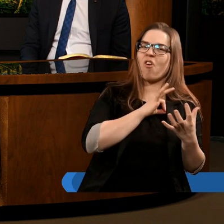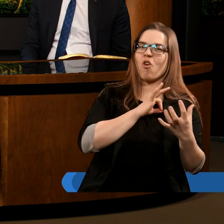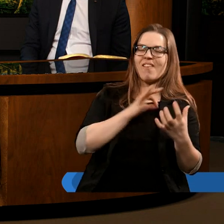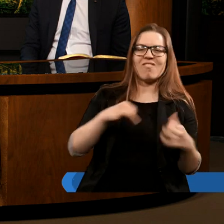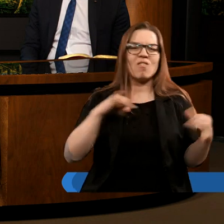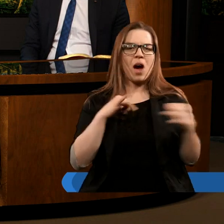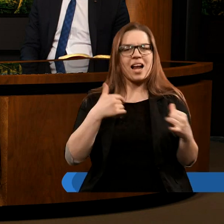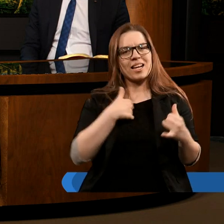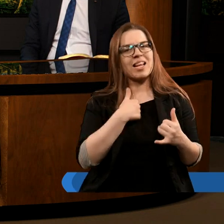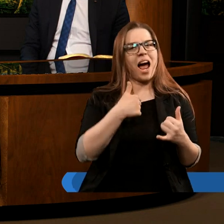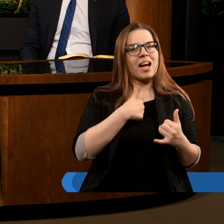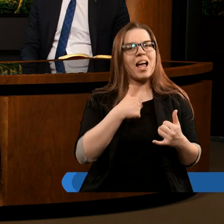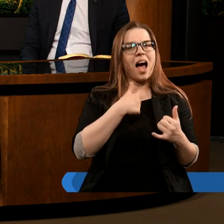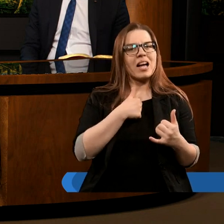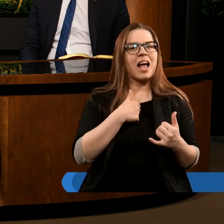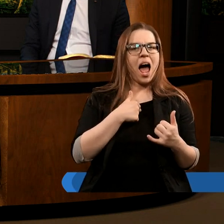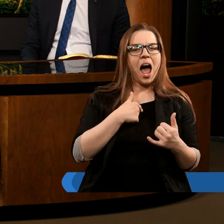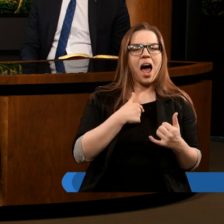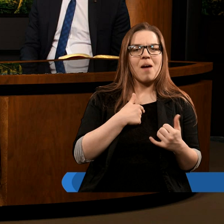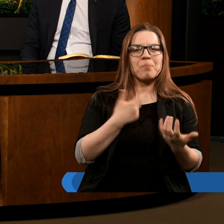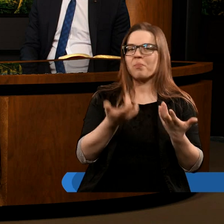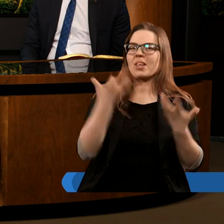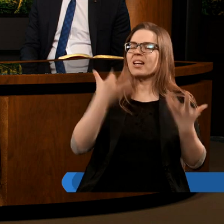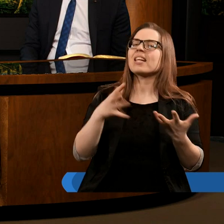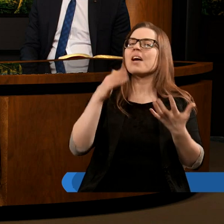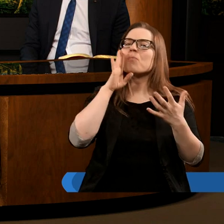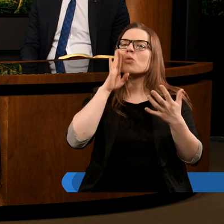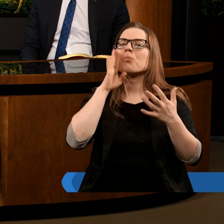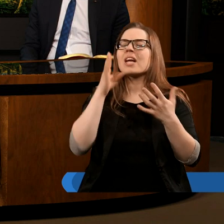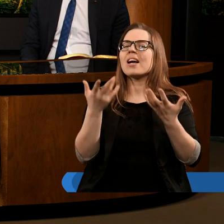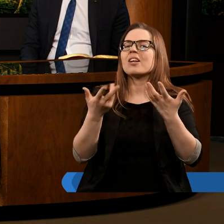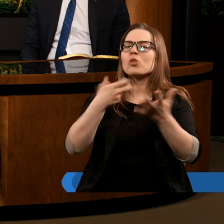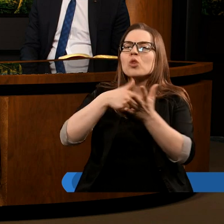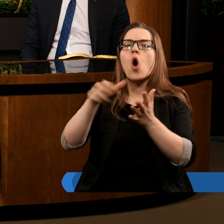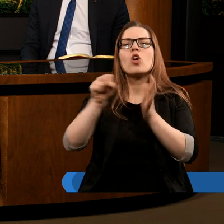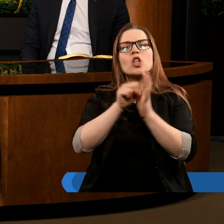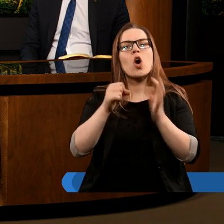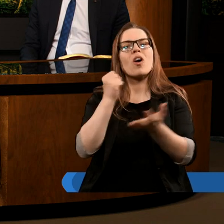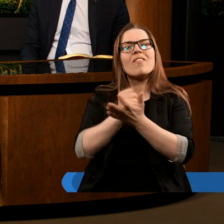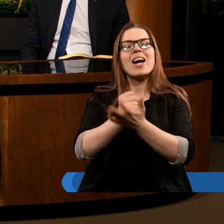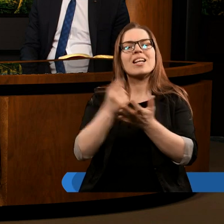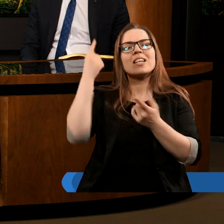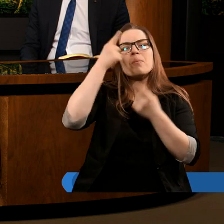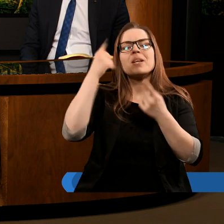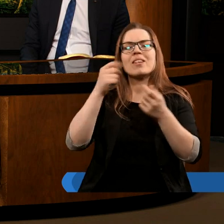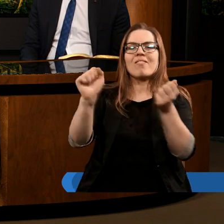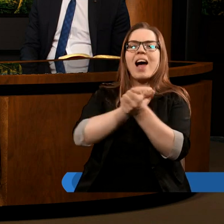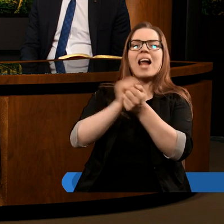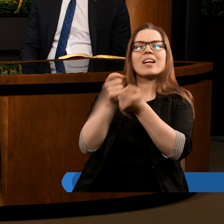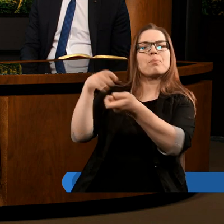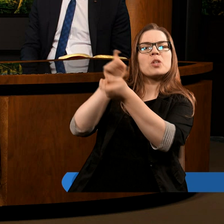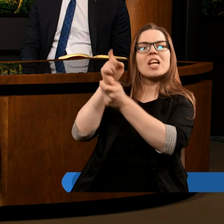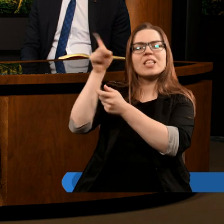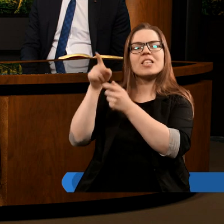Być może właśnie z tego powodu wychodzi też, między innymi z tego powodu, wychodzi też niewieście do walki